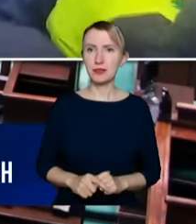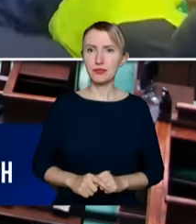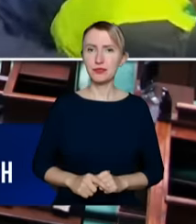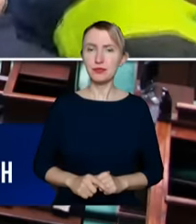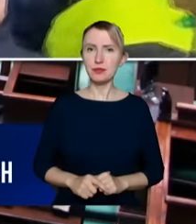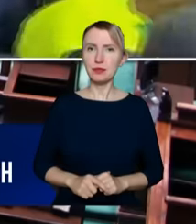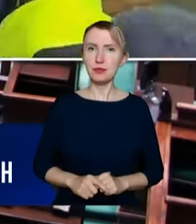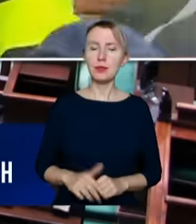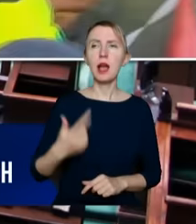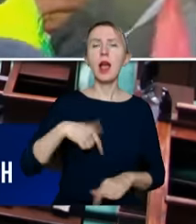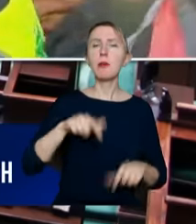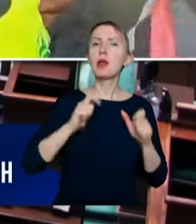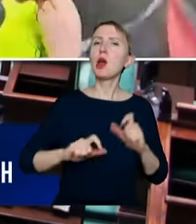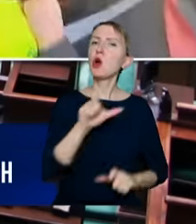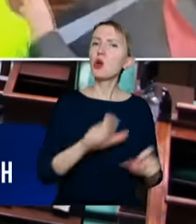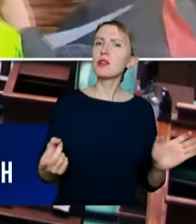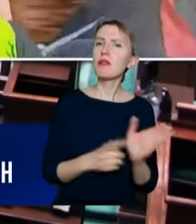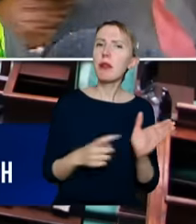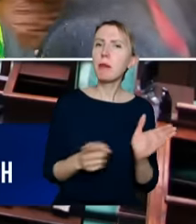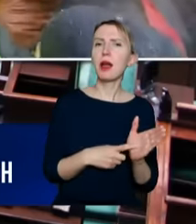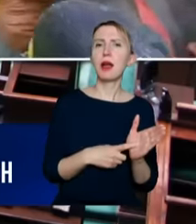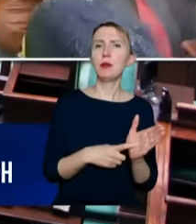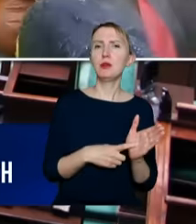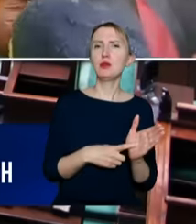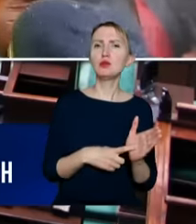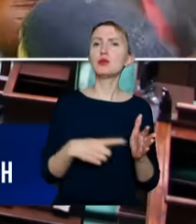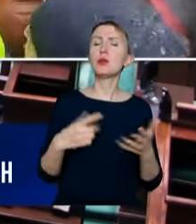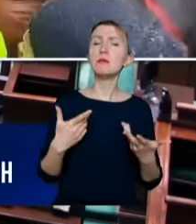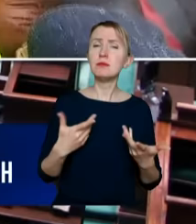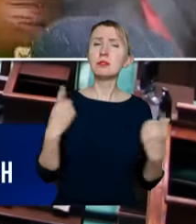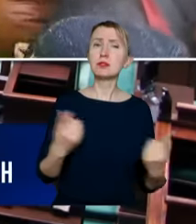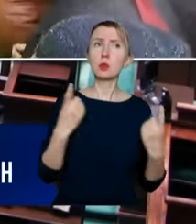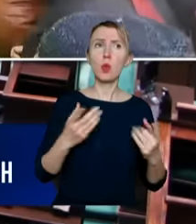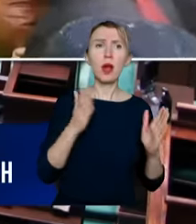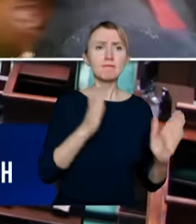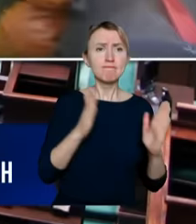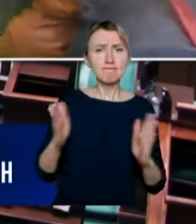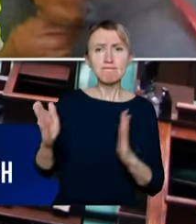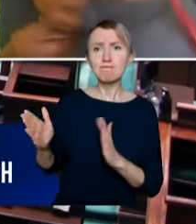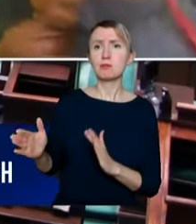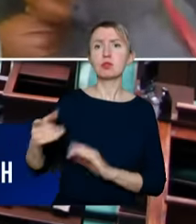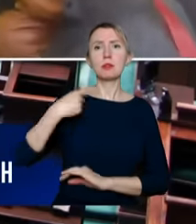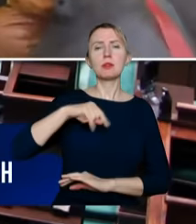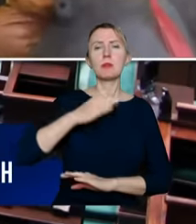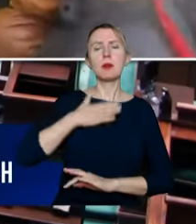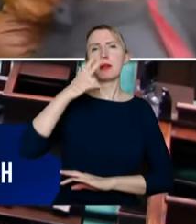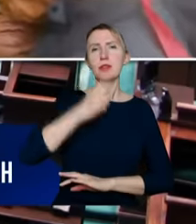rolnicy domagamy się, żeby to było w jakiś sposób usystematyzowane, żebyśmy mieli jasną